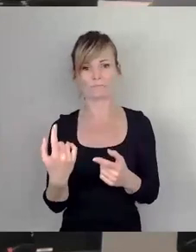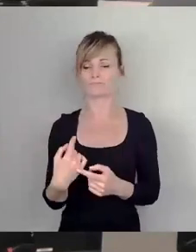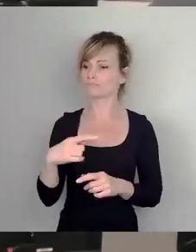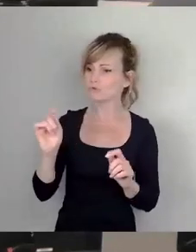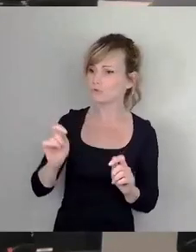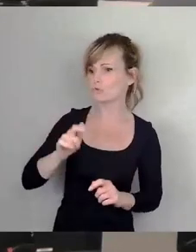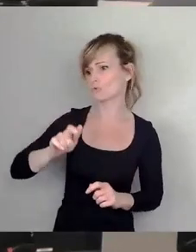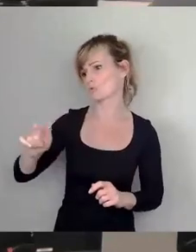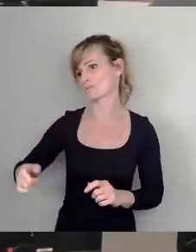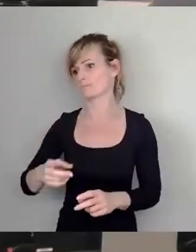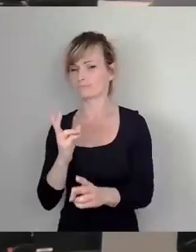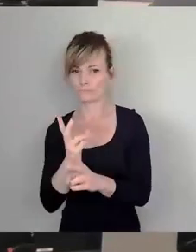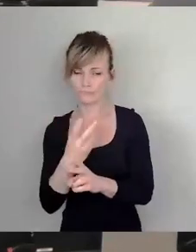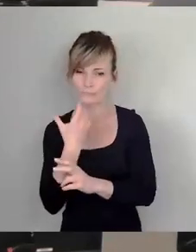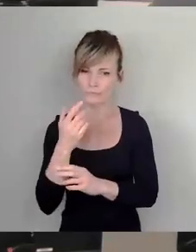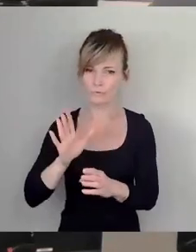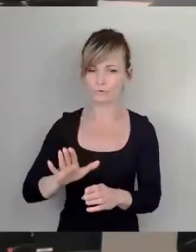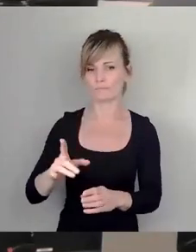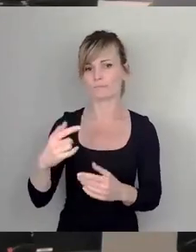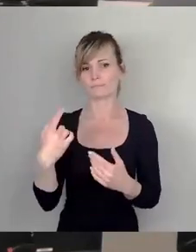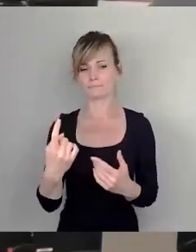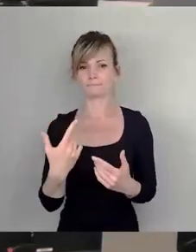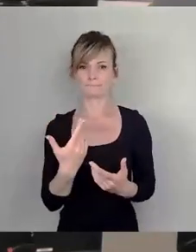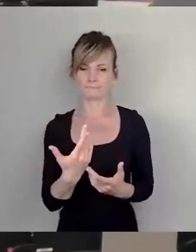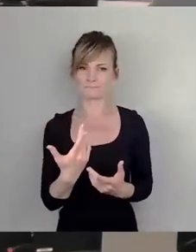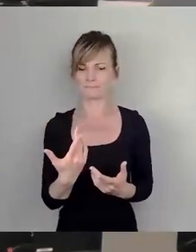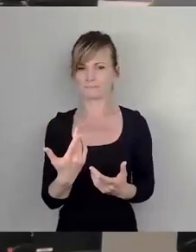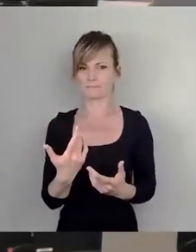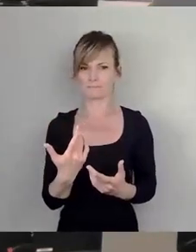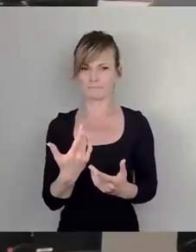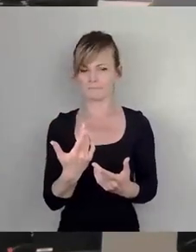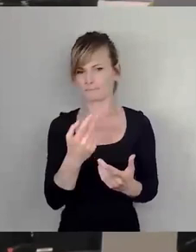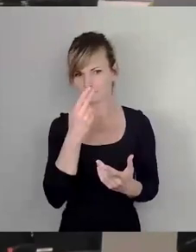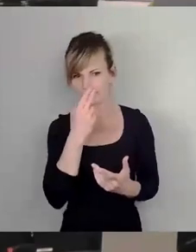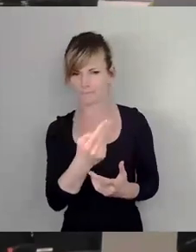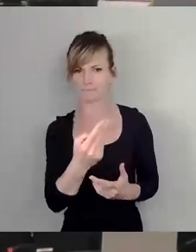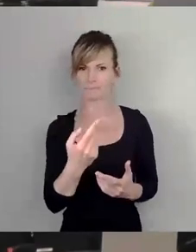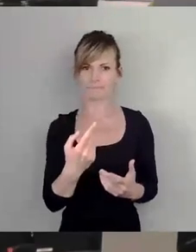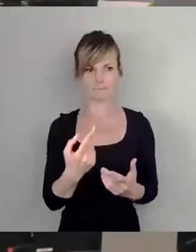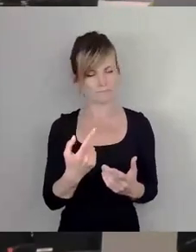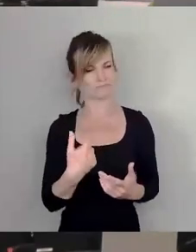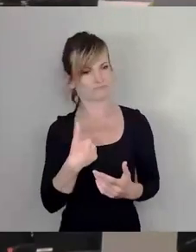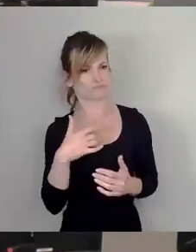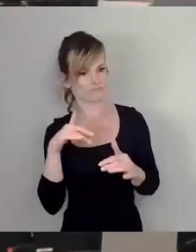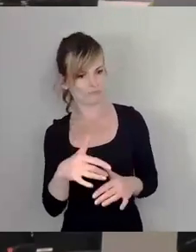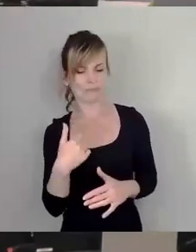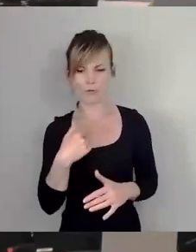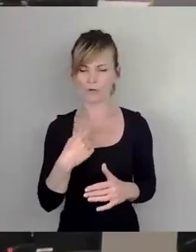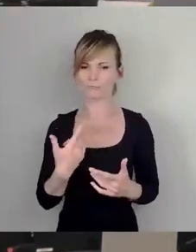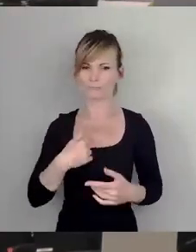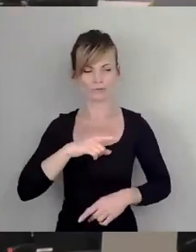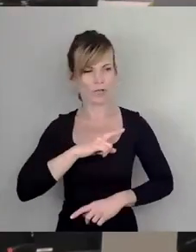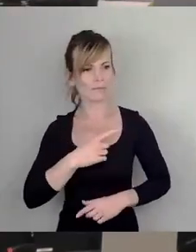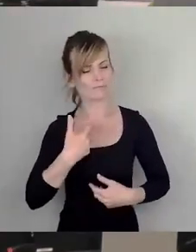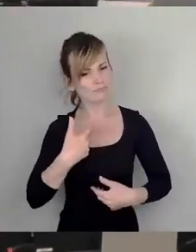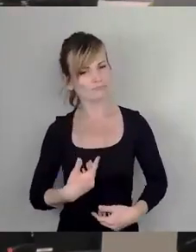hier bleiben wollen, die finden das, was sie benötigen, um sich selbst zu verwirklichen hier vor Ort und